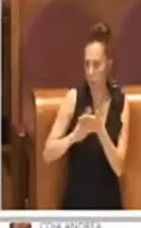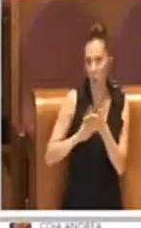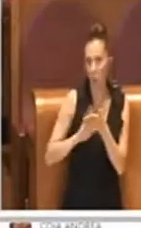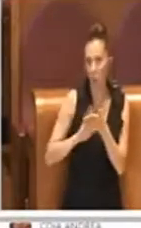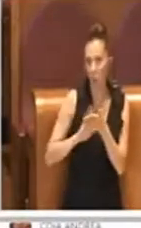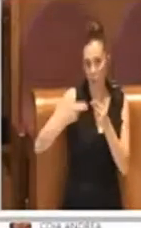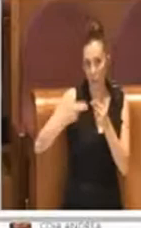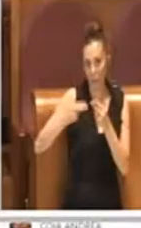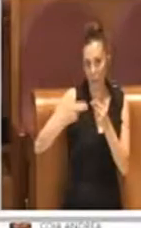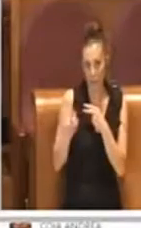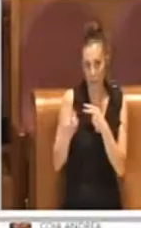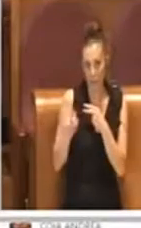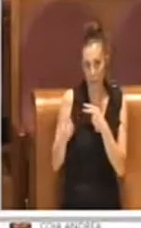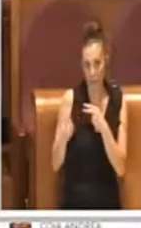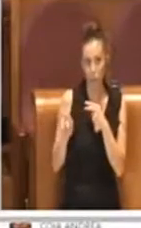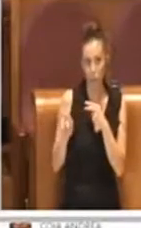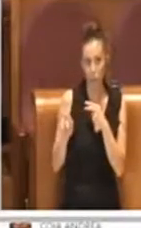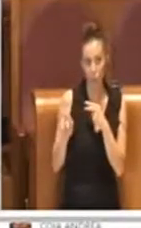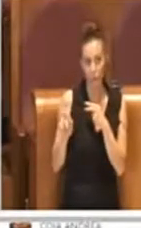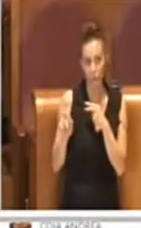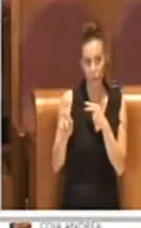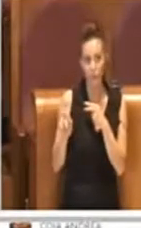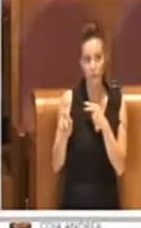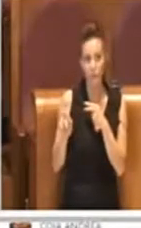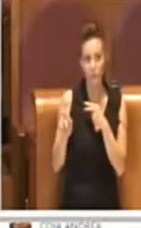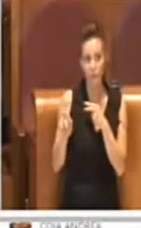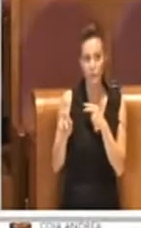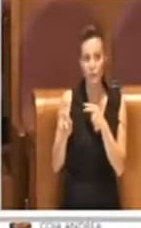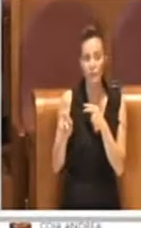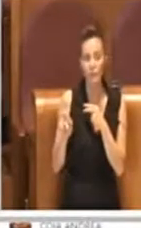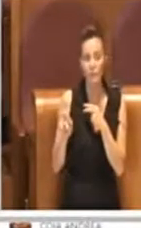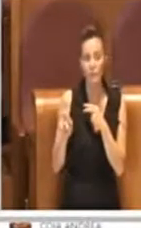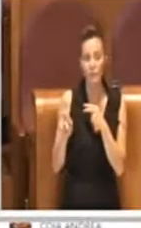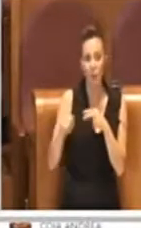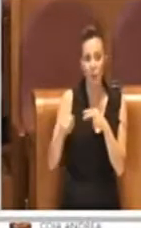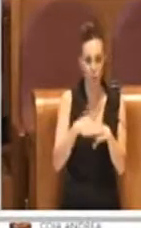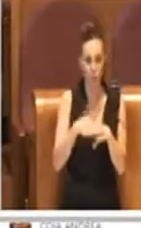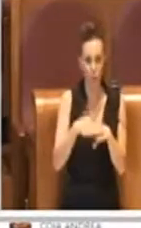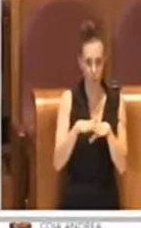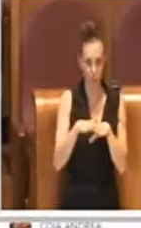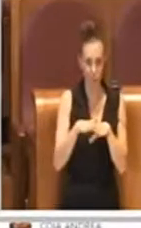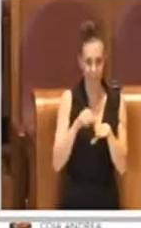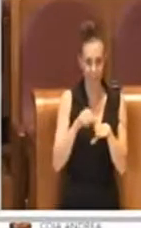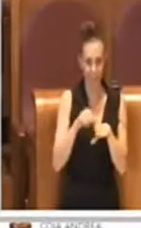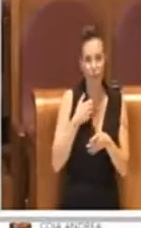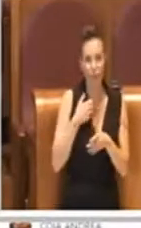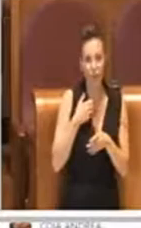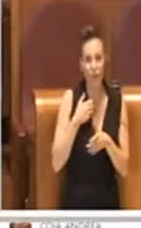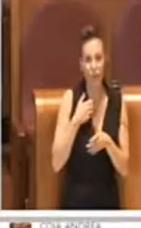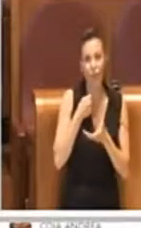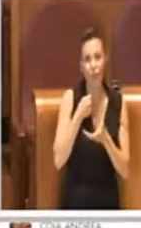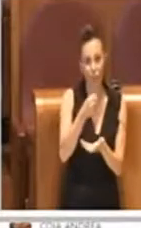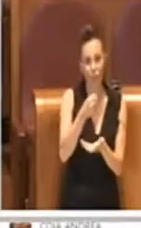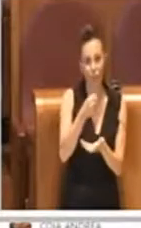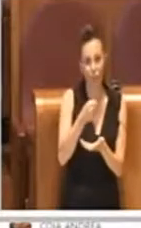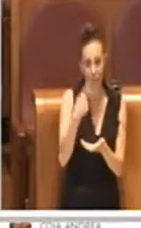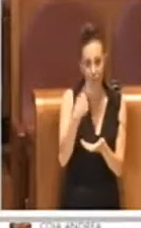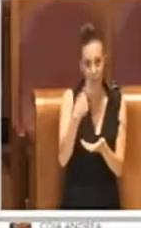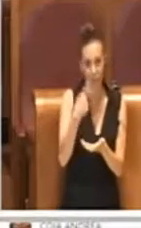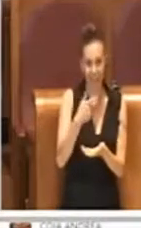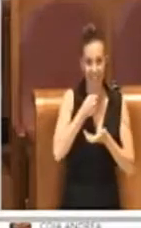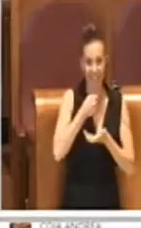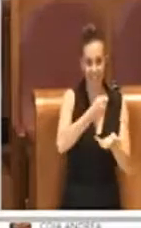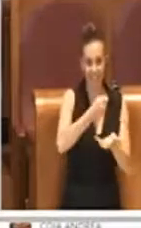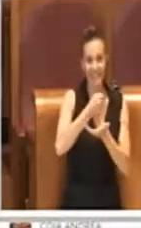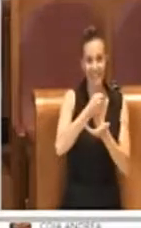e che sulla parte di utilizzo dei fondi relativi agli investimenti indubbiamente si